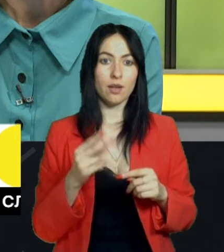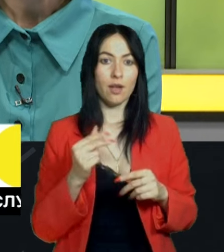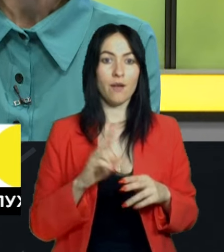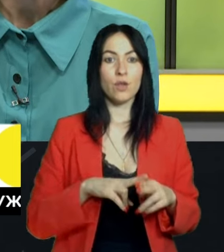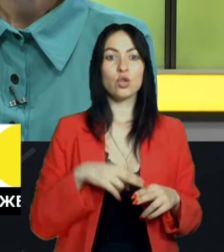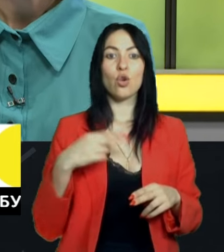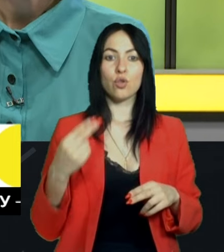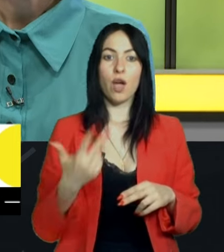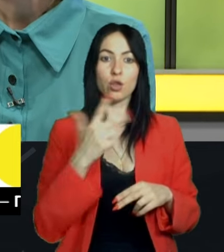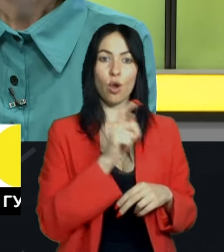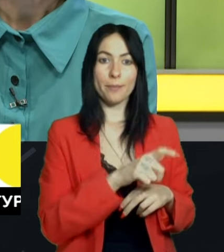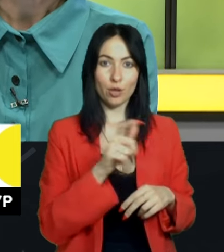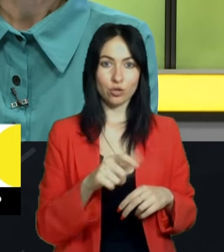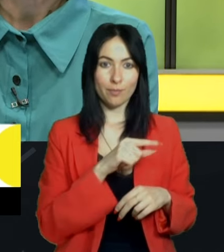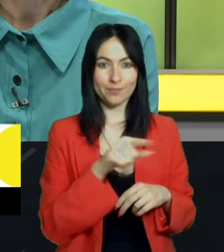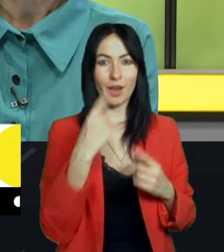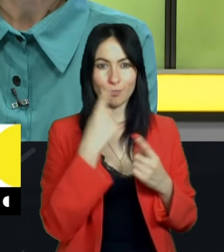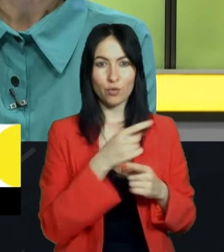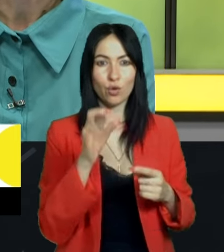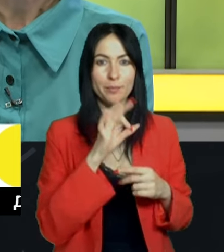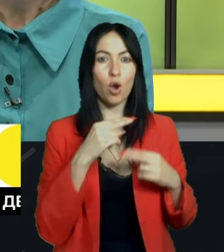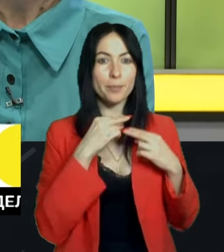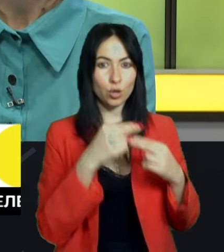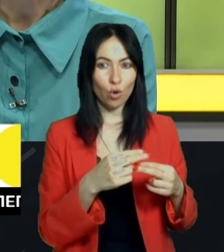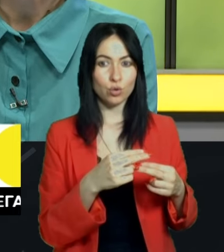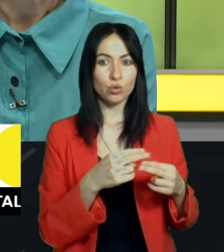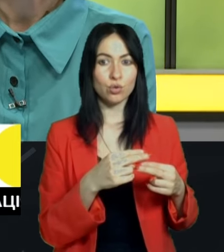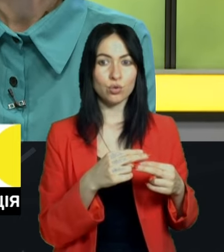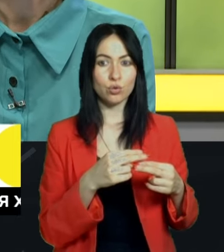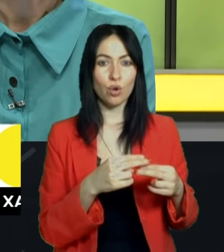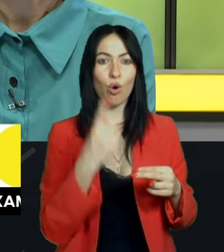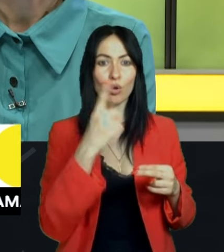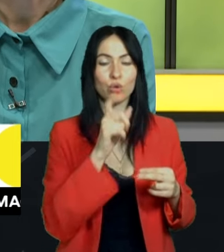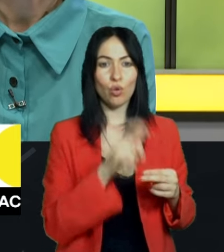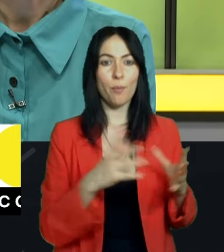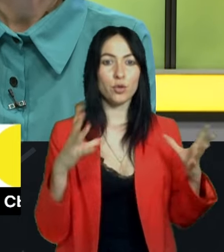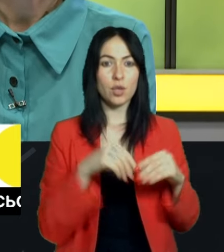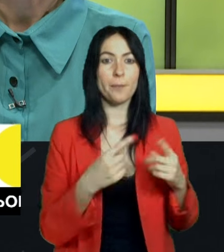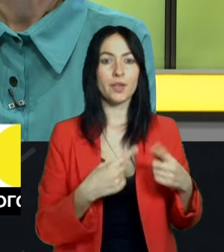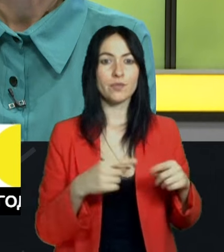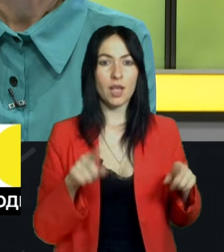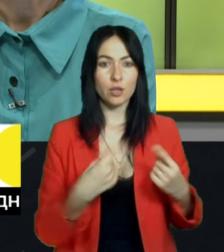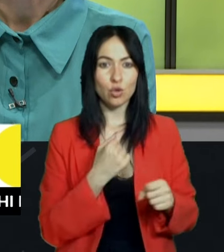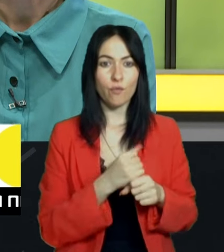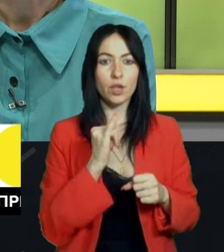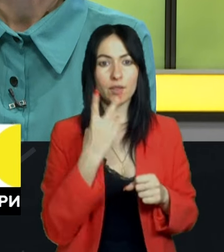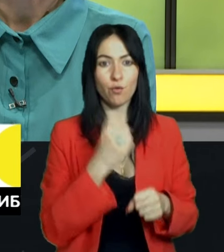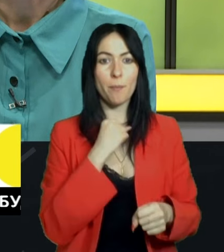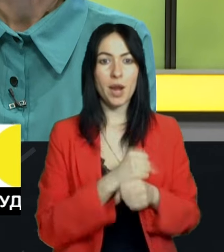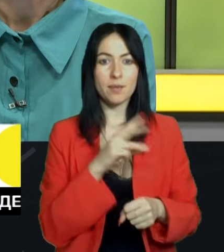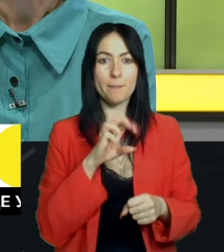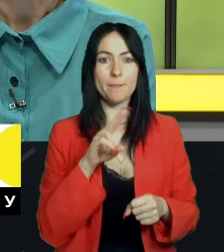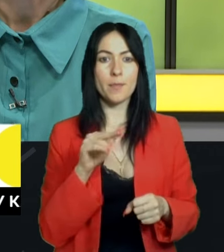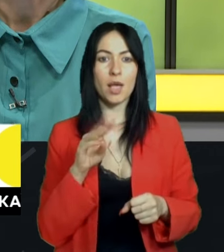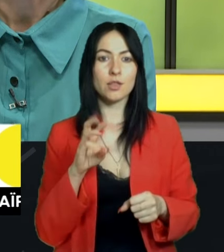Трьом особам там повідомлено про підозру, одному співзасновнику та двом працівникам менеджменту. Це